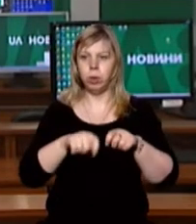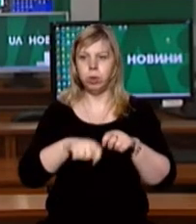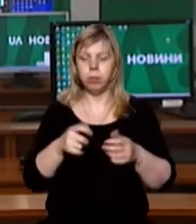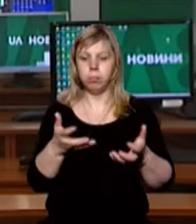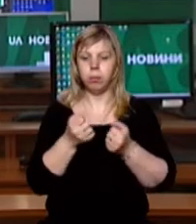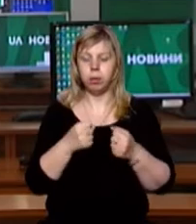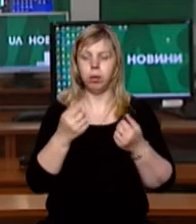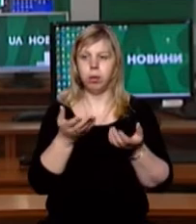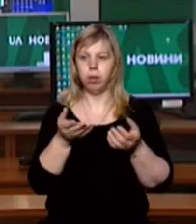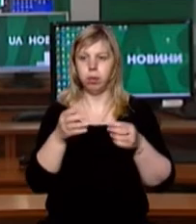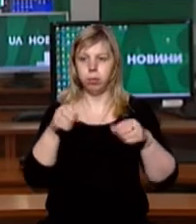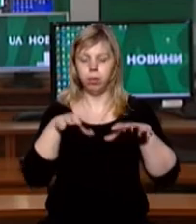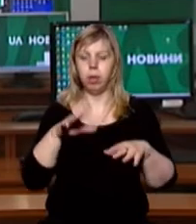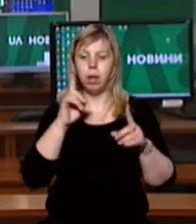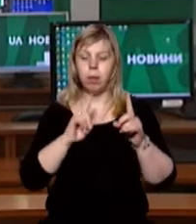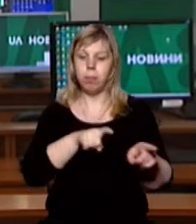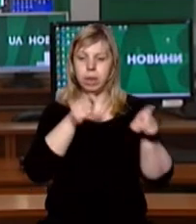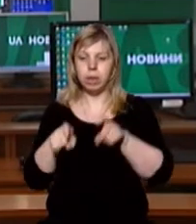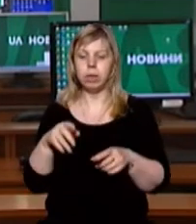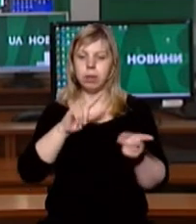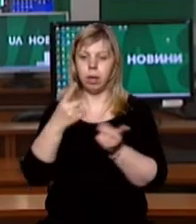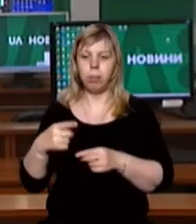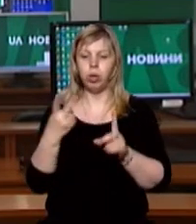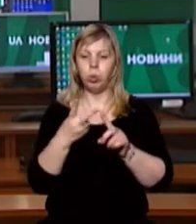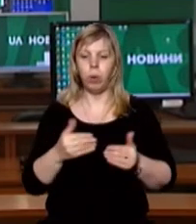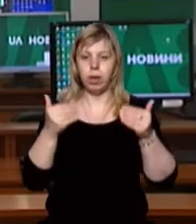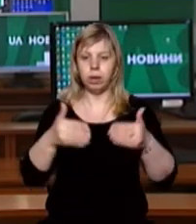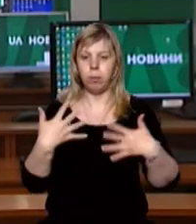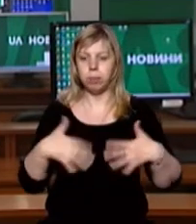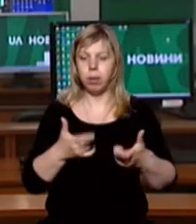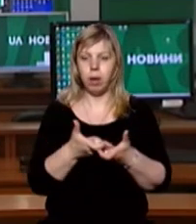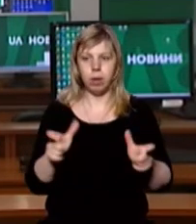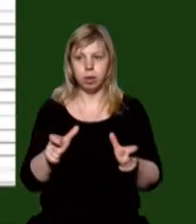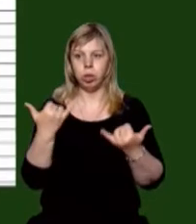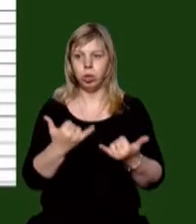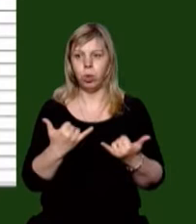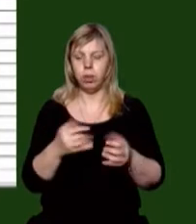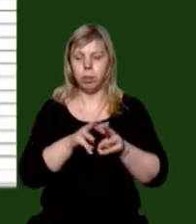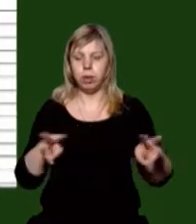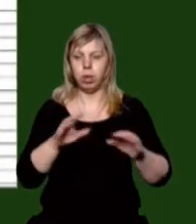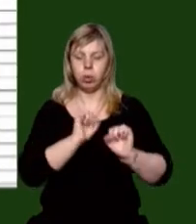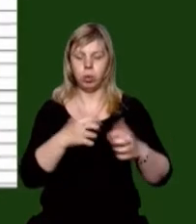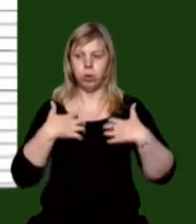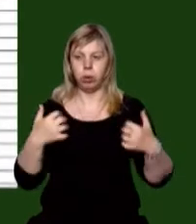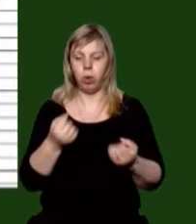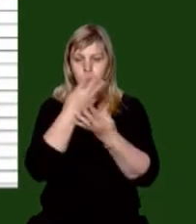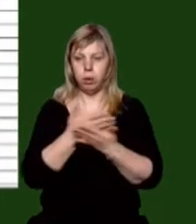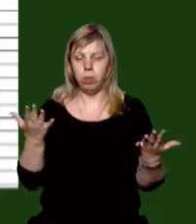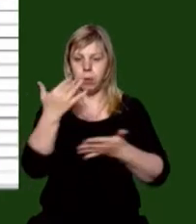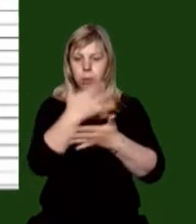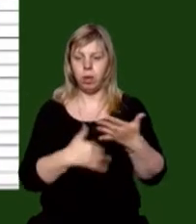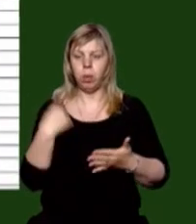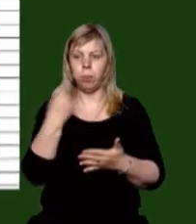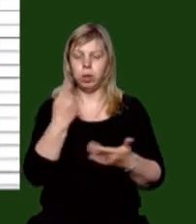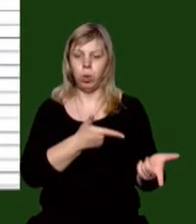техногенно-екологічної безпеки. І тиметься про перехід Закарпаття до другого етапу пославлення карантину. Сьогодні Міністерство охорони здоров'я оприлюднило перелік